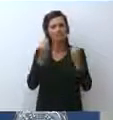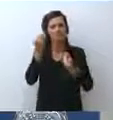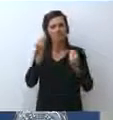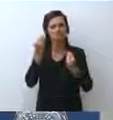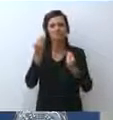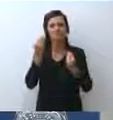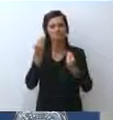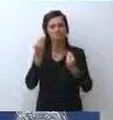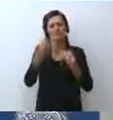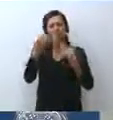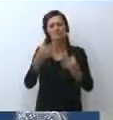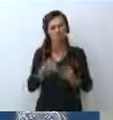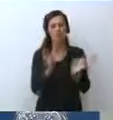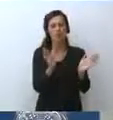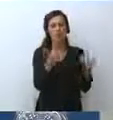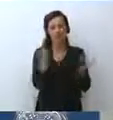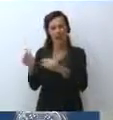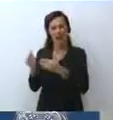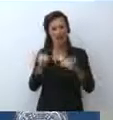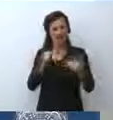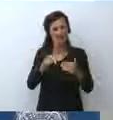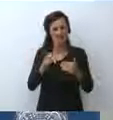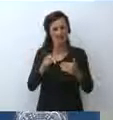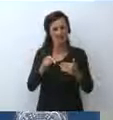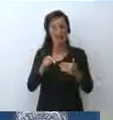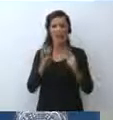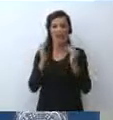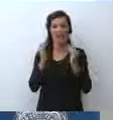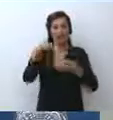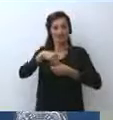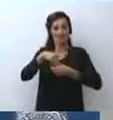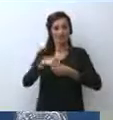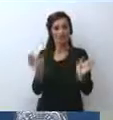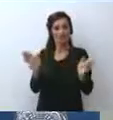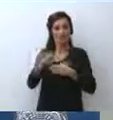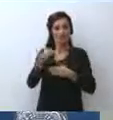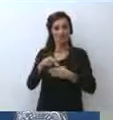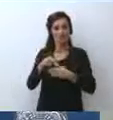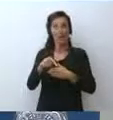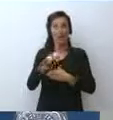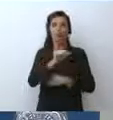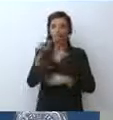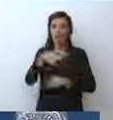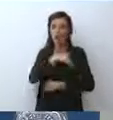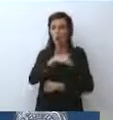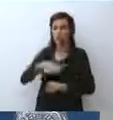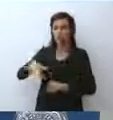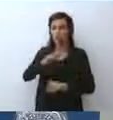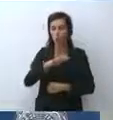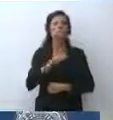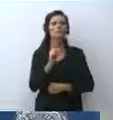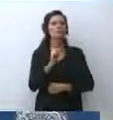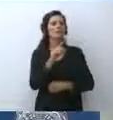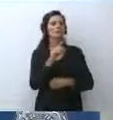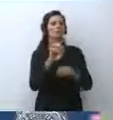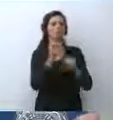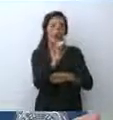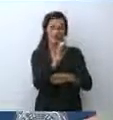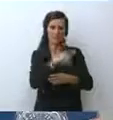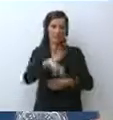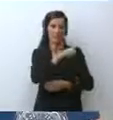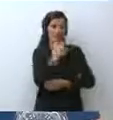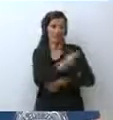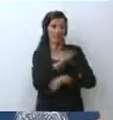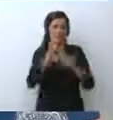molto alto di classi in cui tutti i ragazzi, oltre che gli insegnanti, saranno vaccinati e questo consentirà di